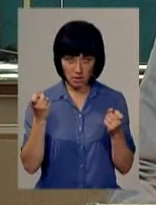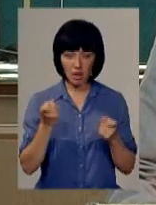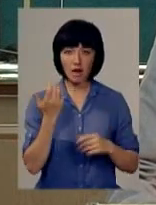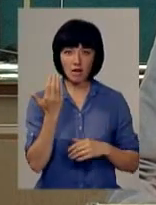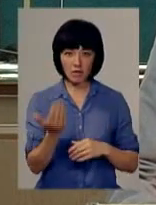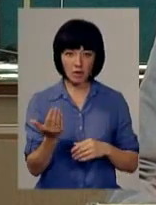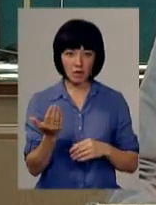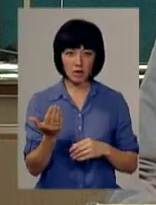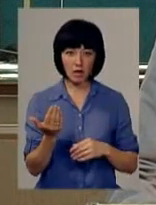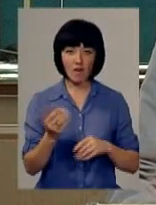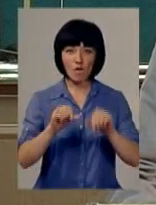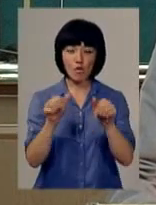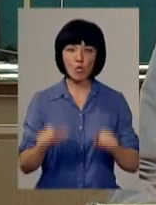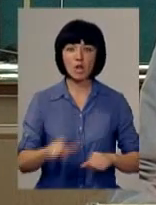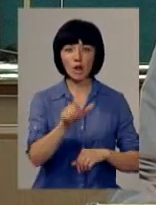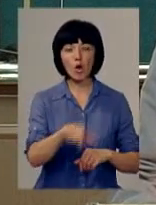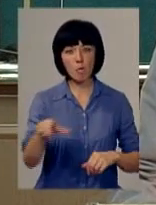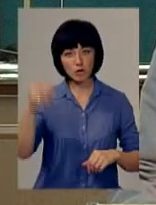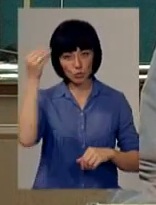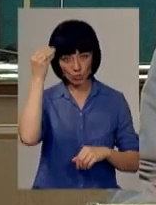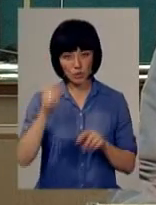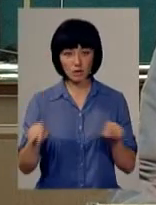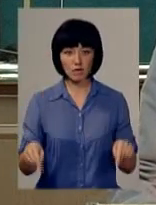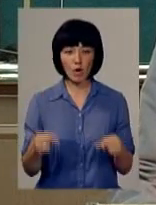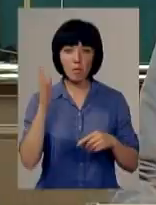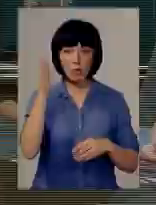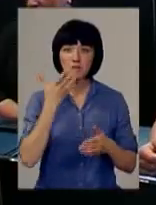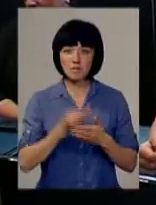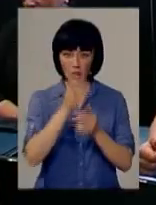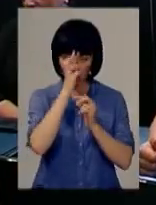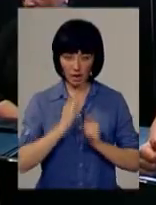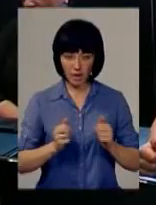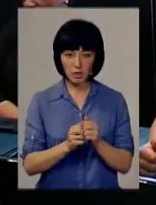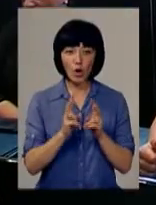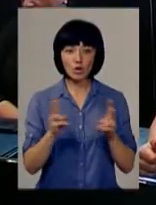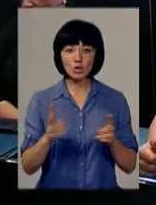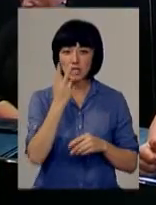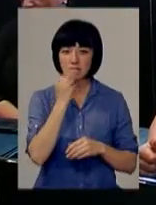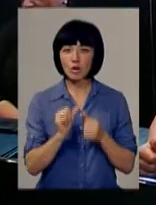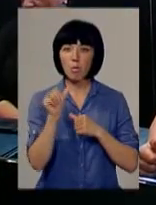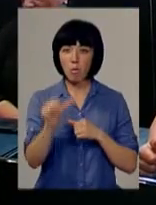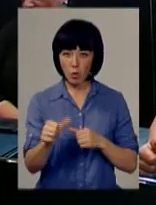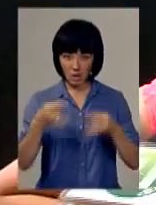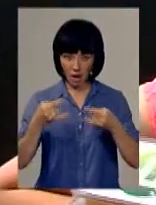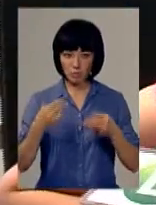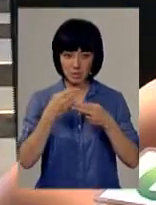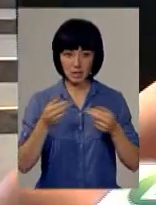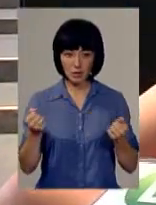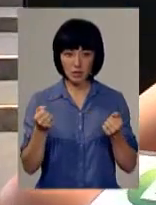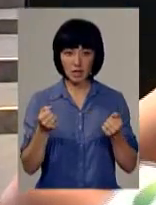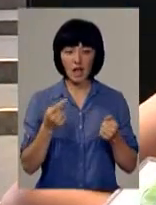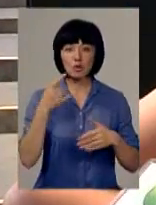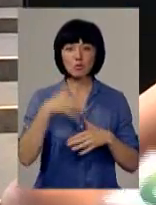використовуєте громадську думку та творите майбутнє своєї країни». Ті, хто звик бути поза кадром, дізнаються. «Я